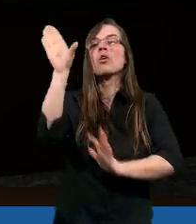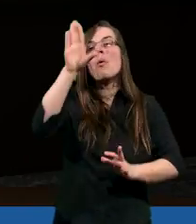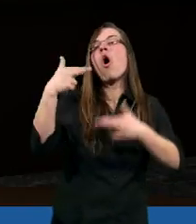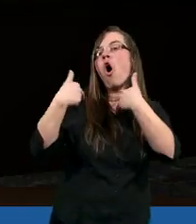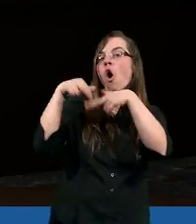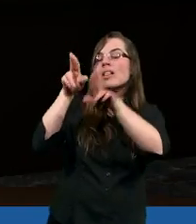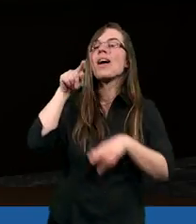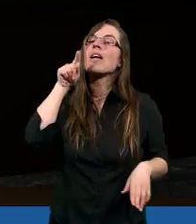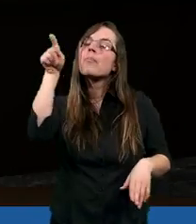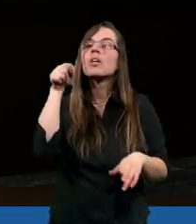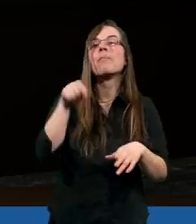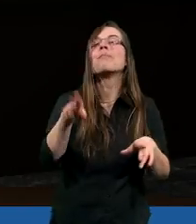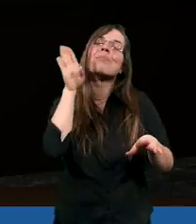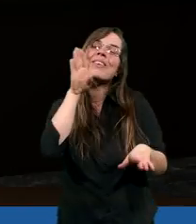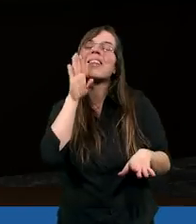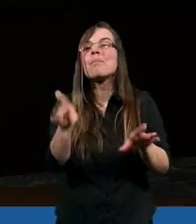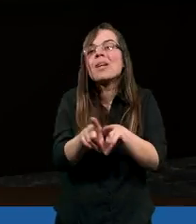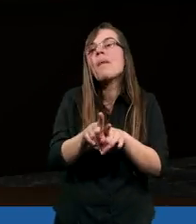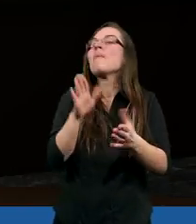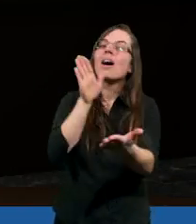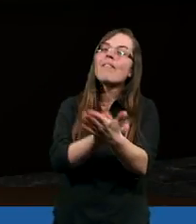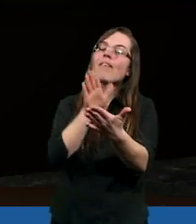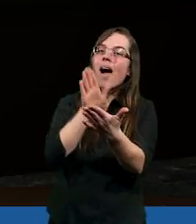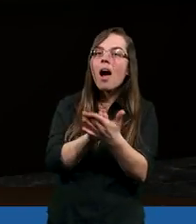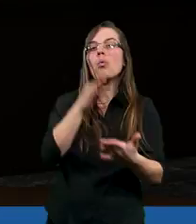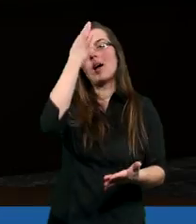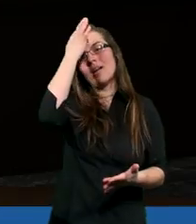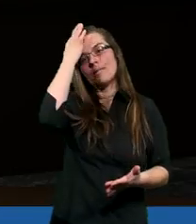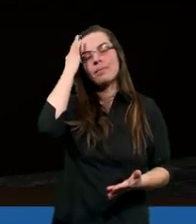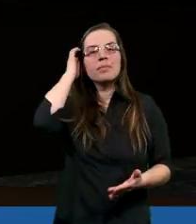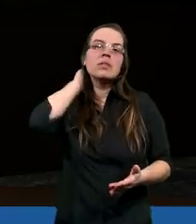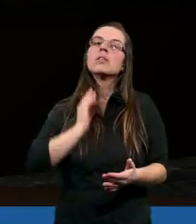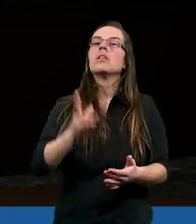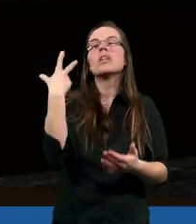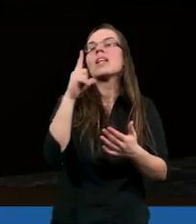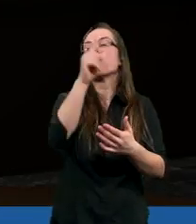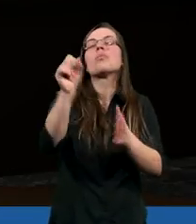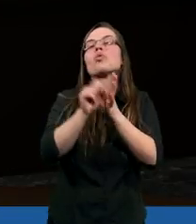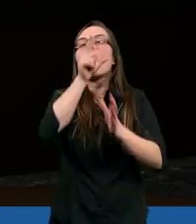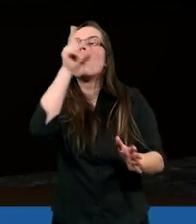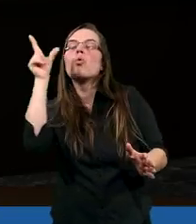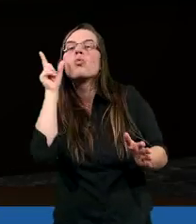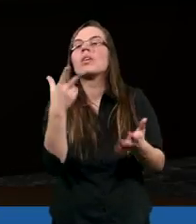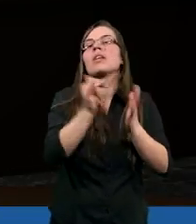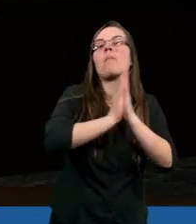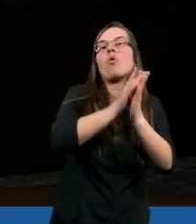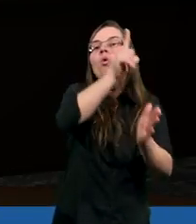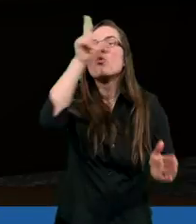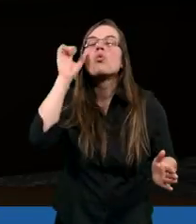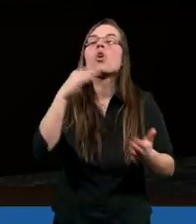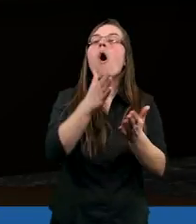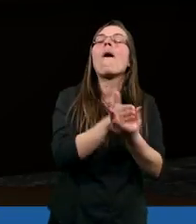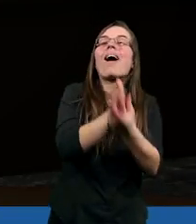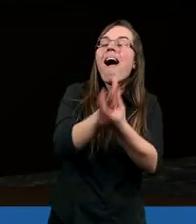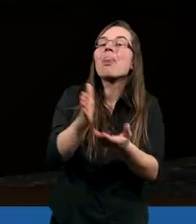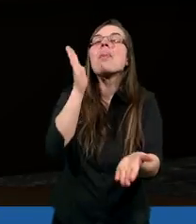oddajemy Mu tym samym chwałę, że nie idziemy do ludzi, nie prosimy ludzi o